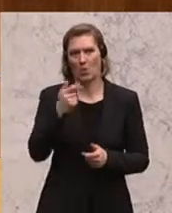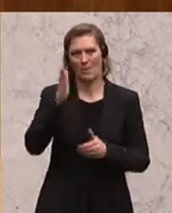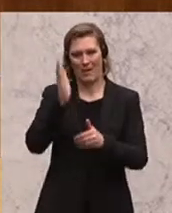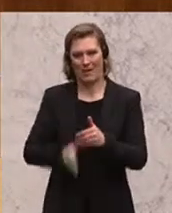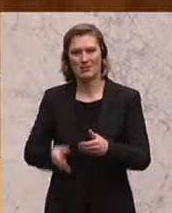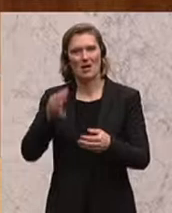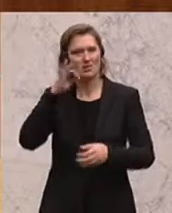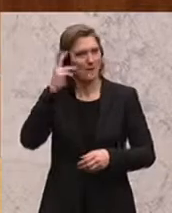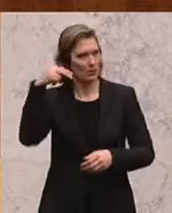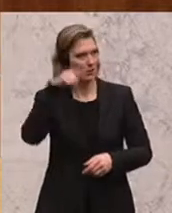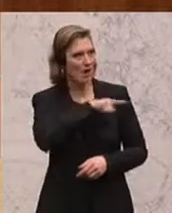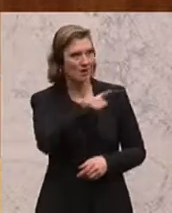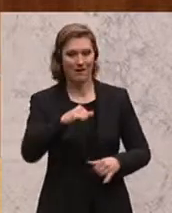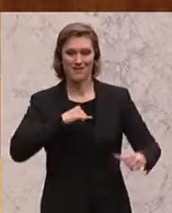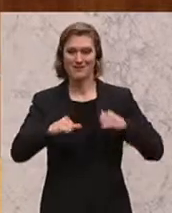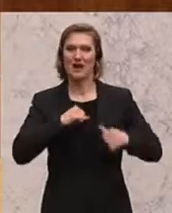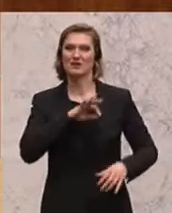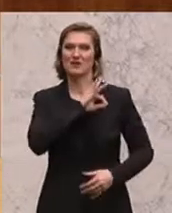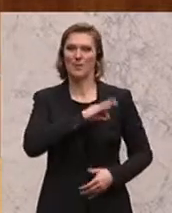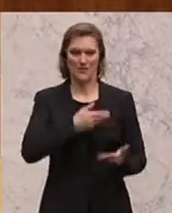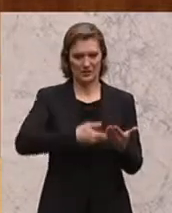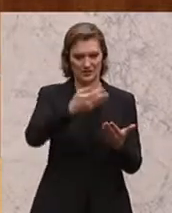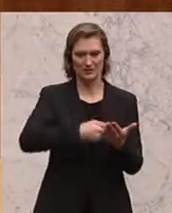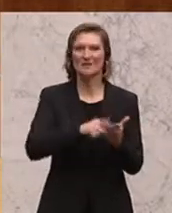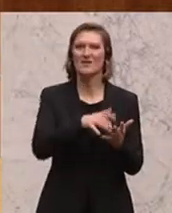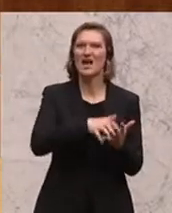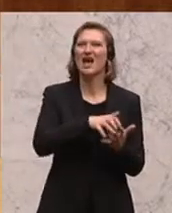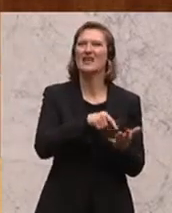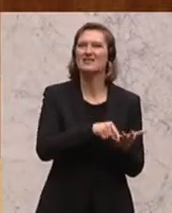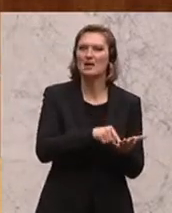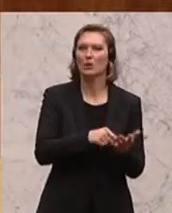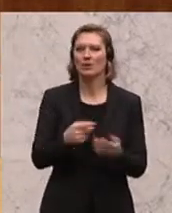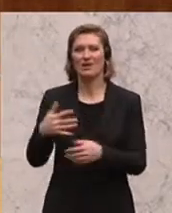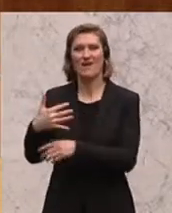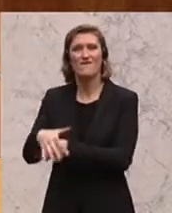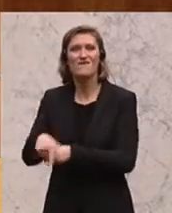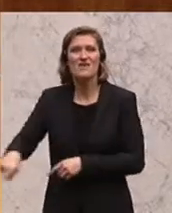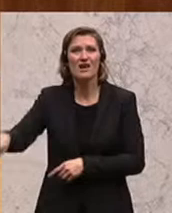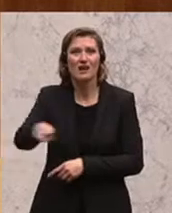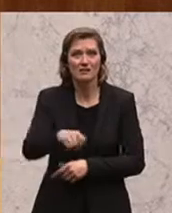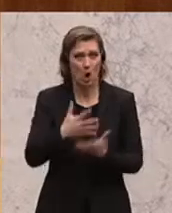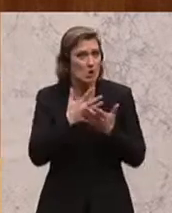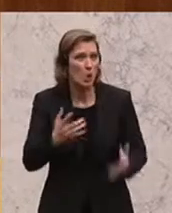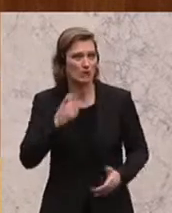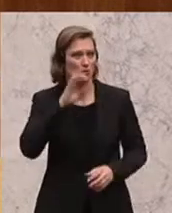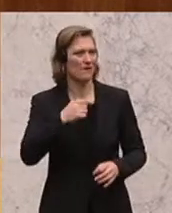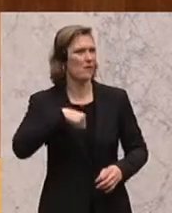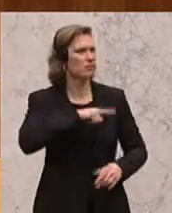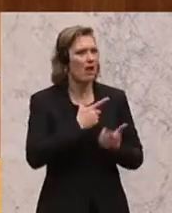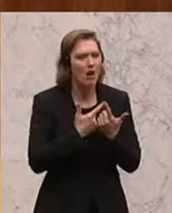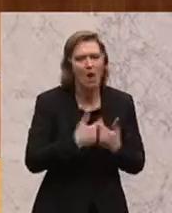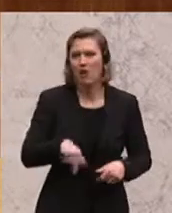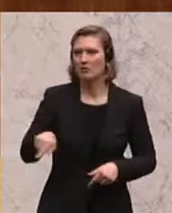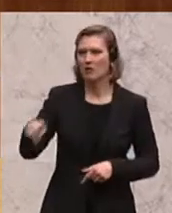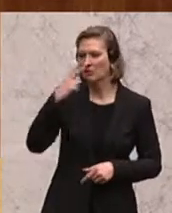und Herren, wenn die Registrierkassenpflicht und die Sekirerei unserer Wirte wirklich die größte Sorge ist in diesem Land. Und wir wirklich das größte